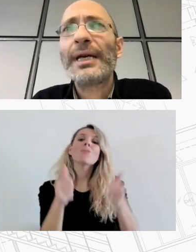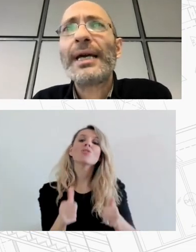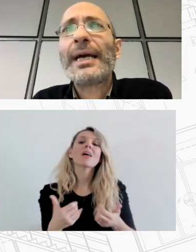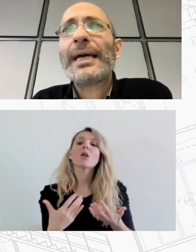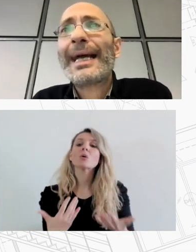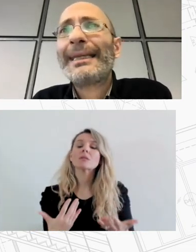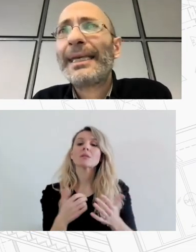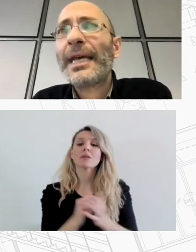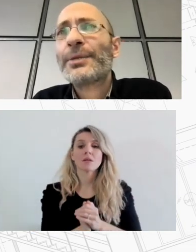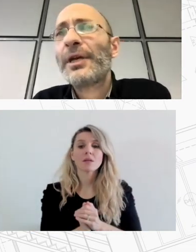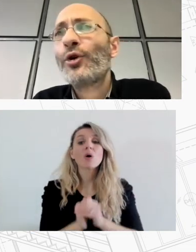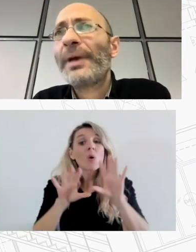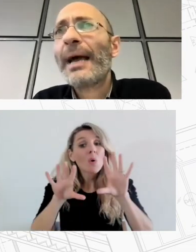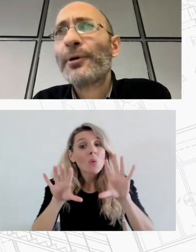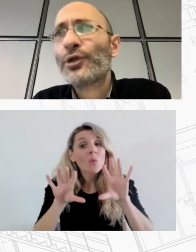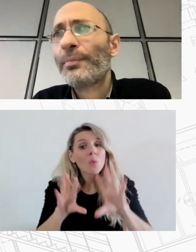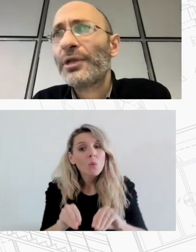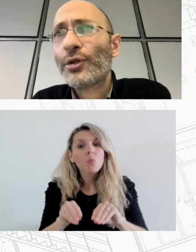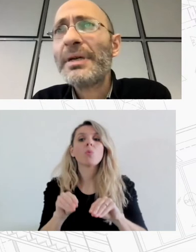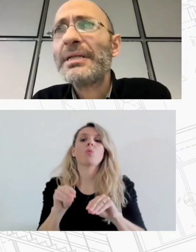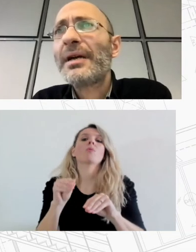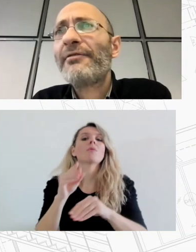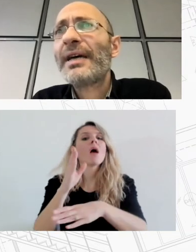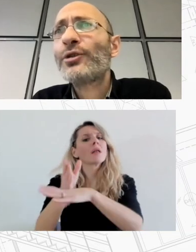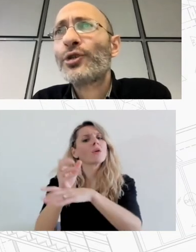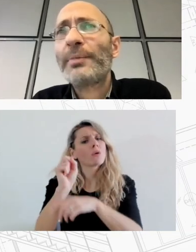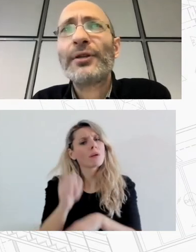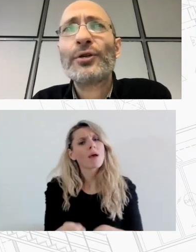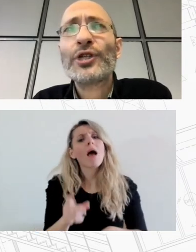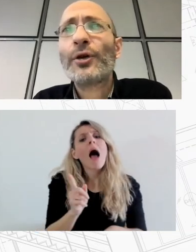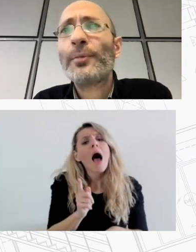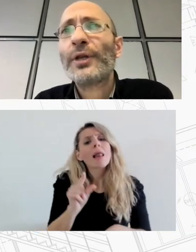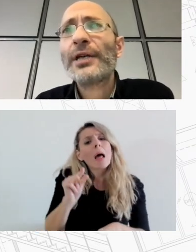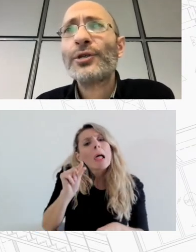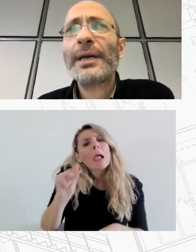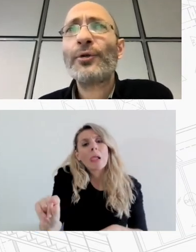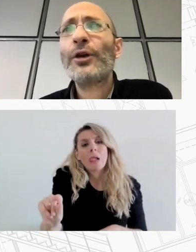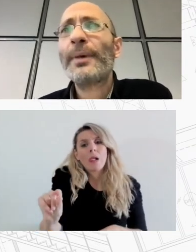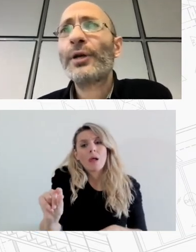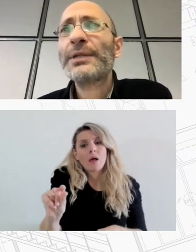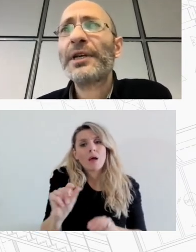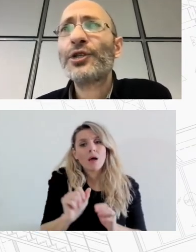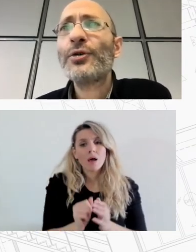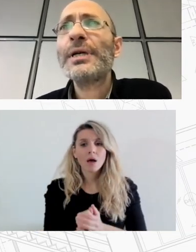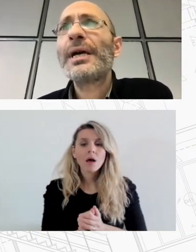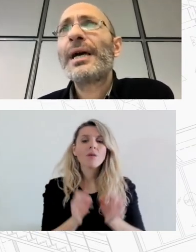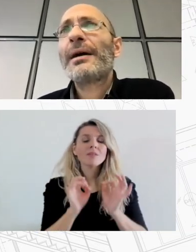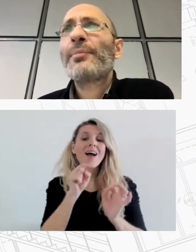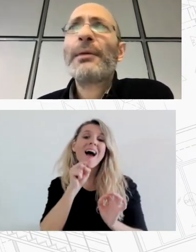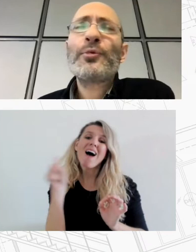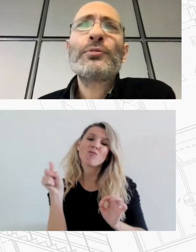μισθώσεων κατοικίας με οικονομικά προς το μίσθωμα βάζοντας στο επίκεντρο των σχετικών προτάσεων ένα μοντέλο παροχής υπηρεσιών